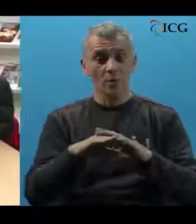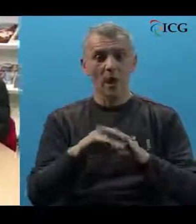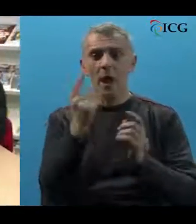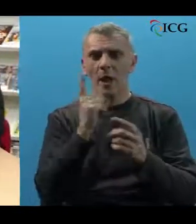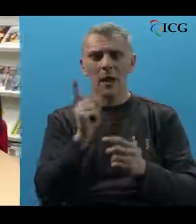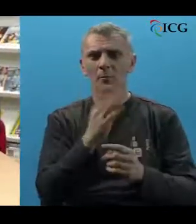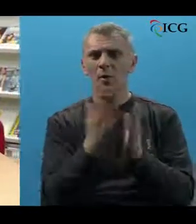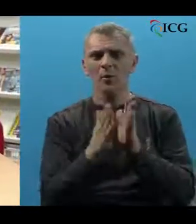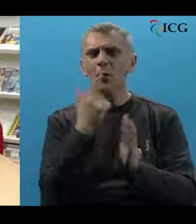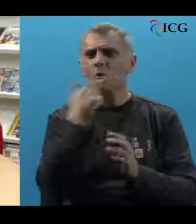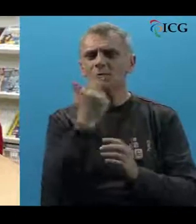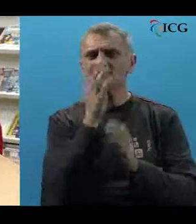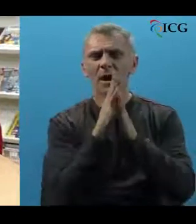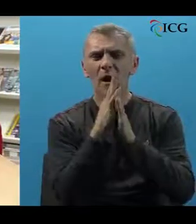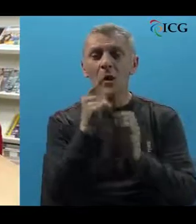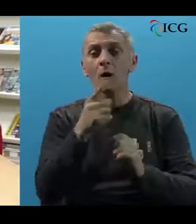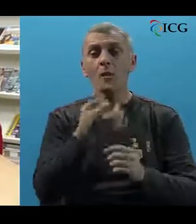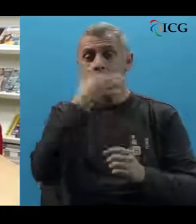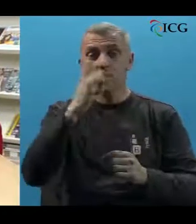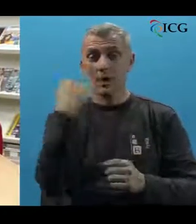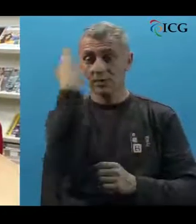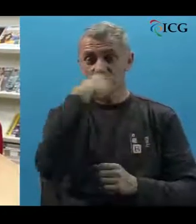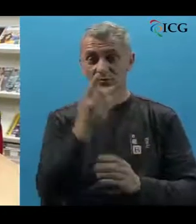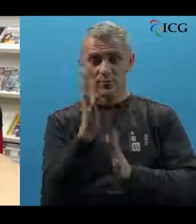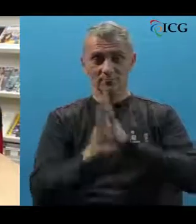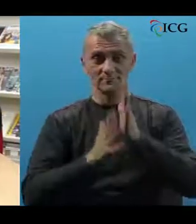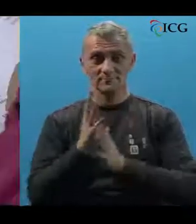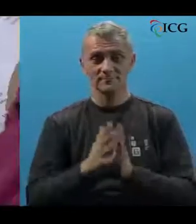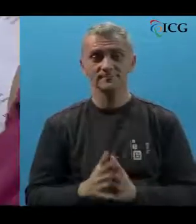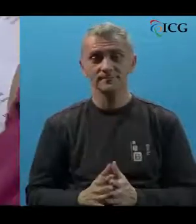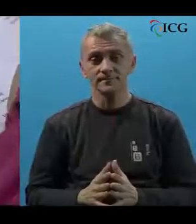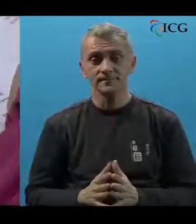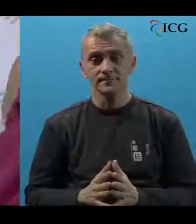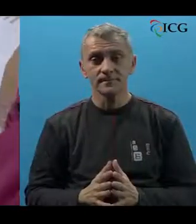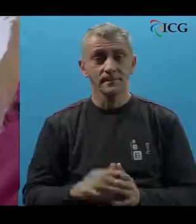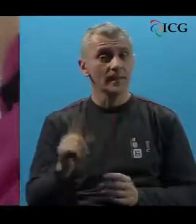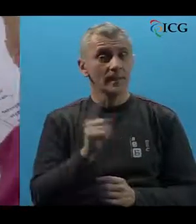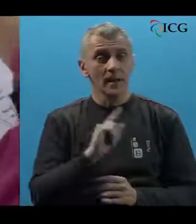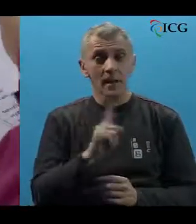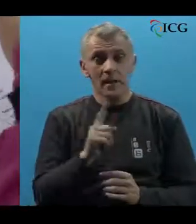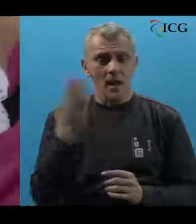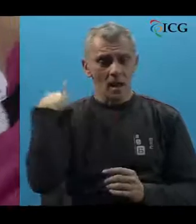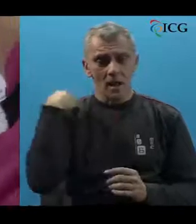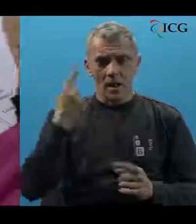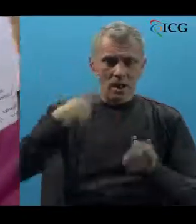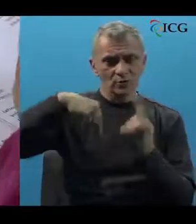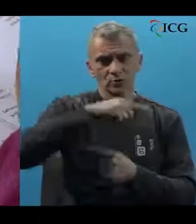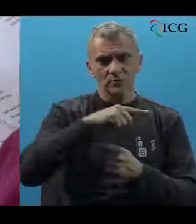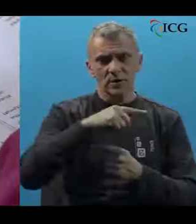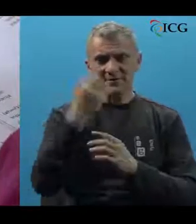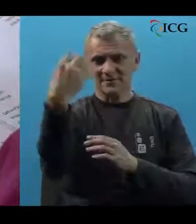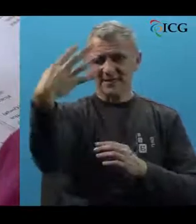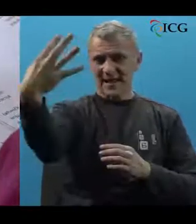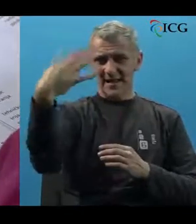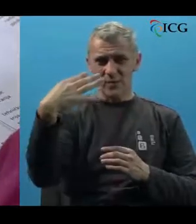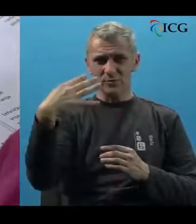dalje od usta, to omogućava bolje čitanje slica i usana. Nestojte leđima okrenuti, izvoru